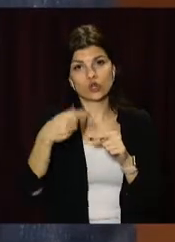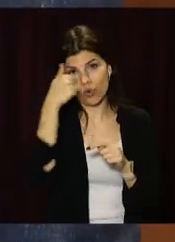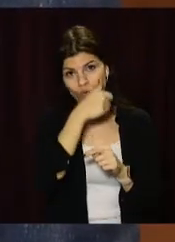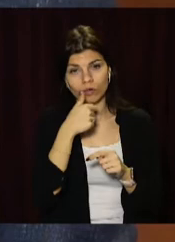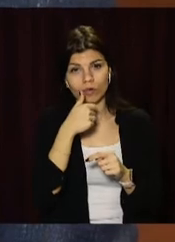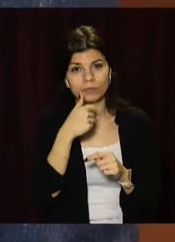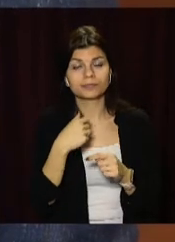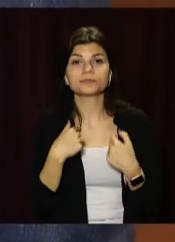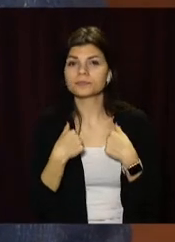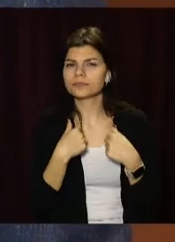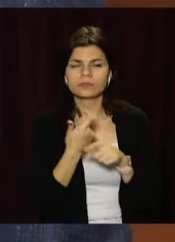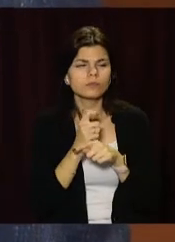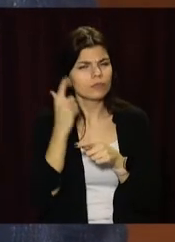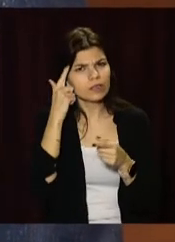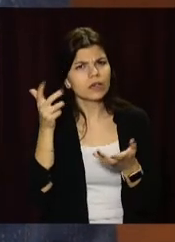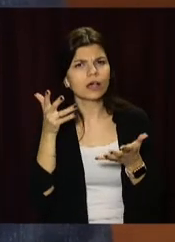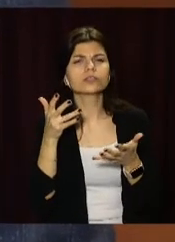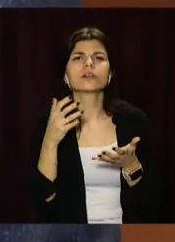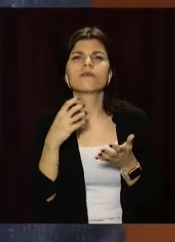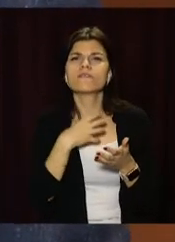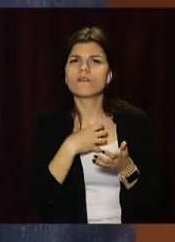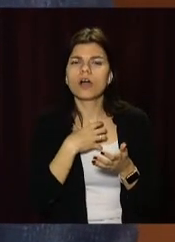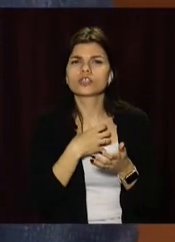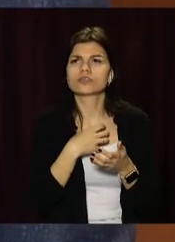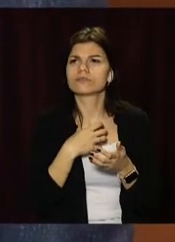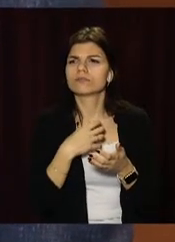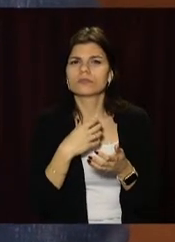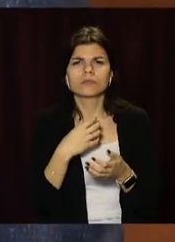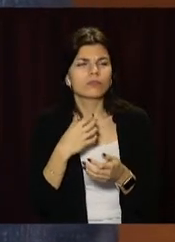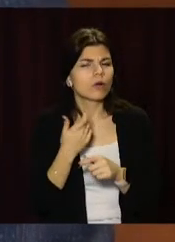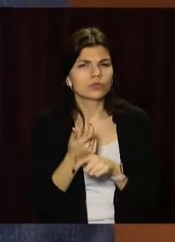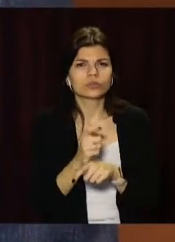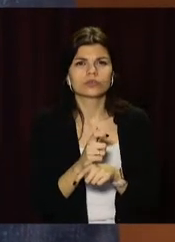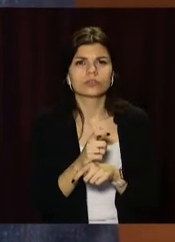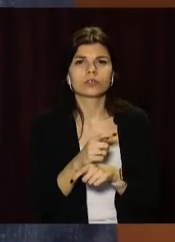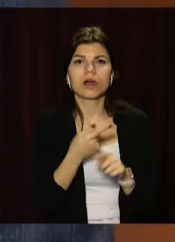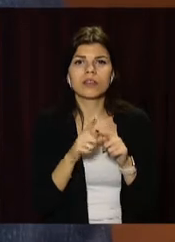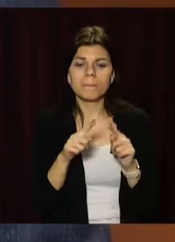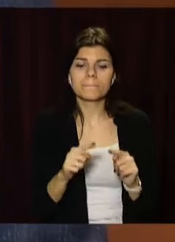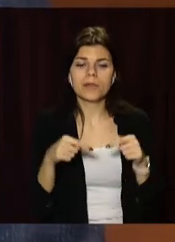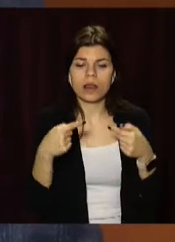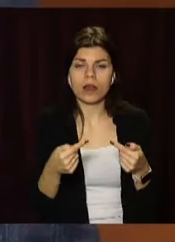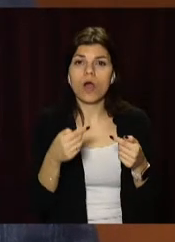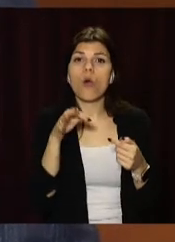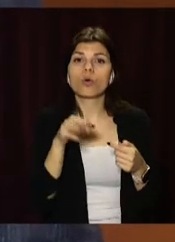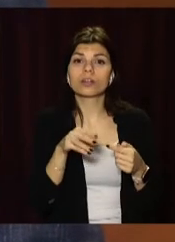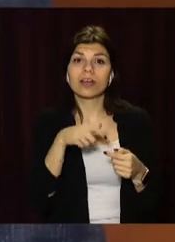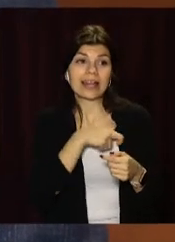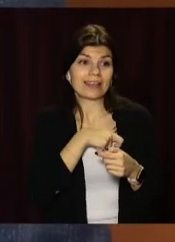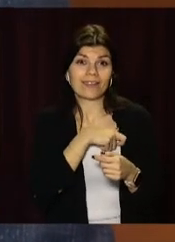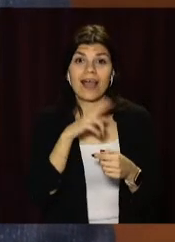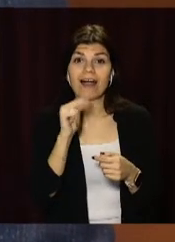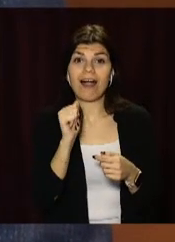Для нас чітко, зрозуміла і важна приємственность перехіди від кандидатів до